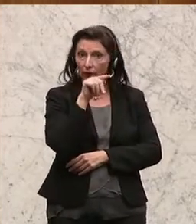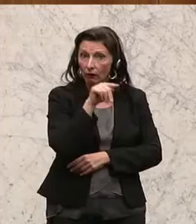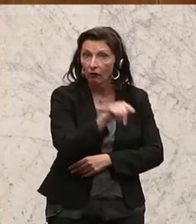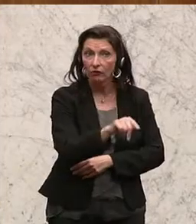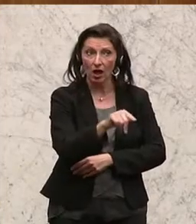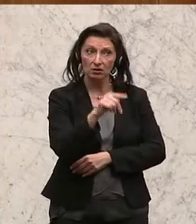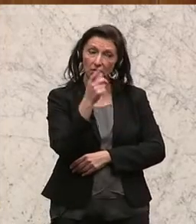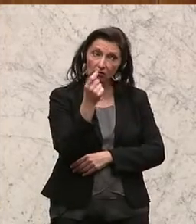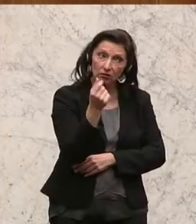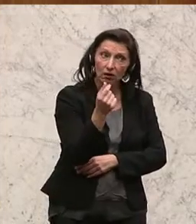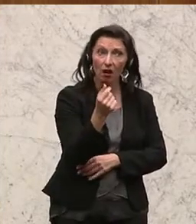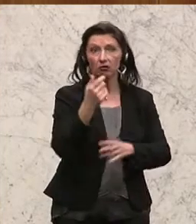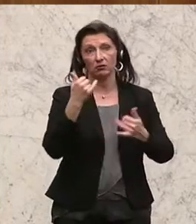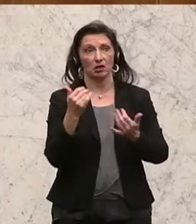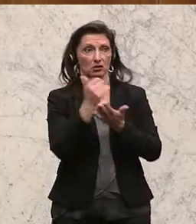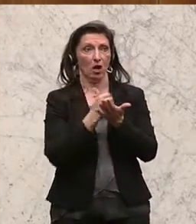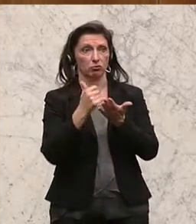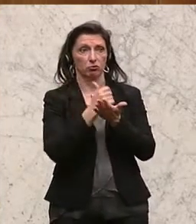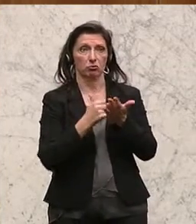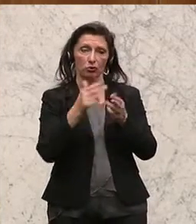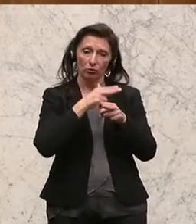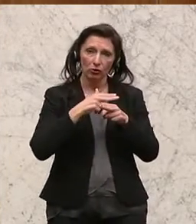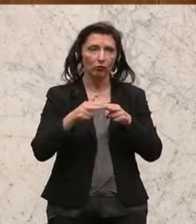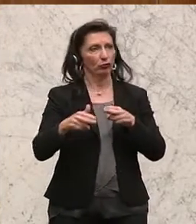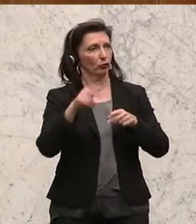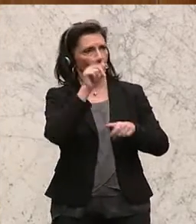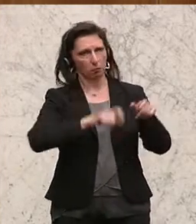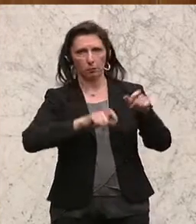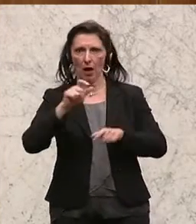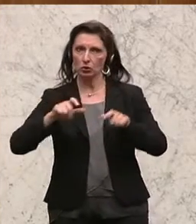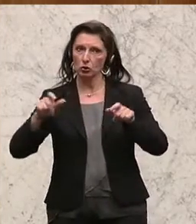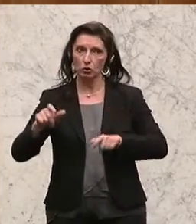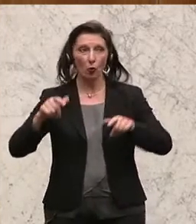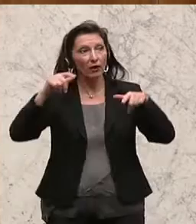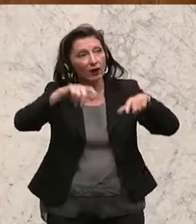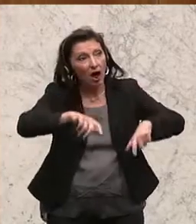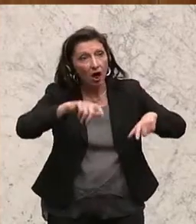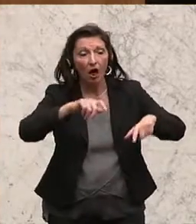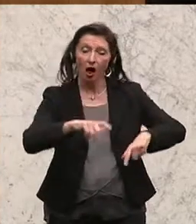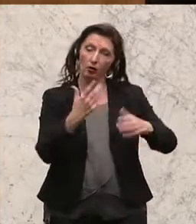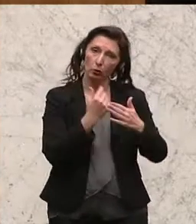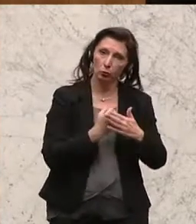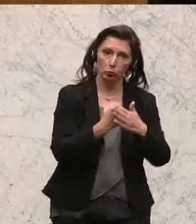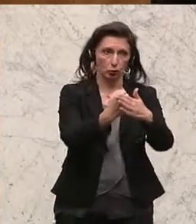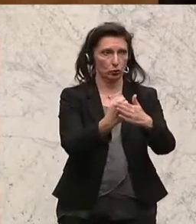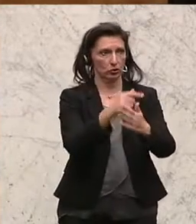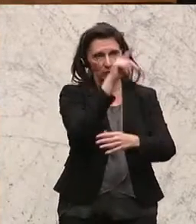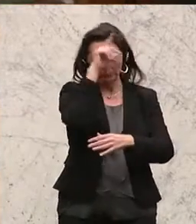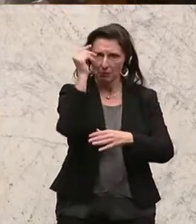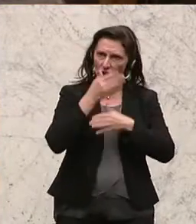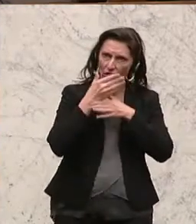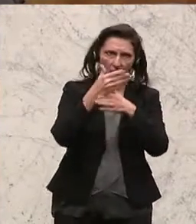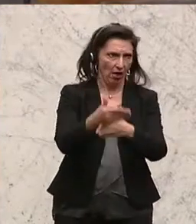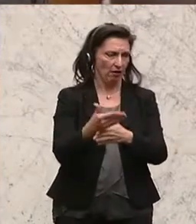genutzt wird, um den Älteren in der Gesellschaft Hilfe anzubieten, um Menschen Hilfe anzubieten,